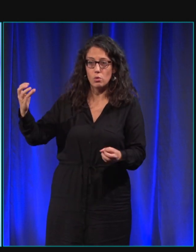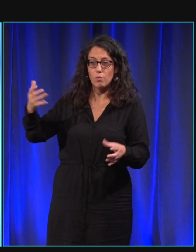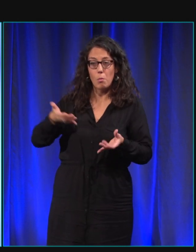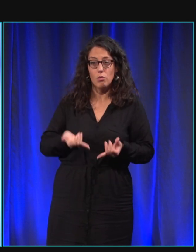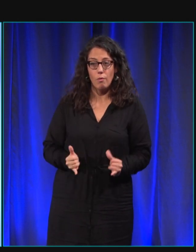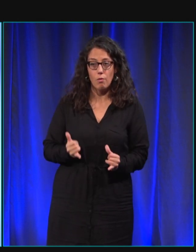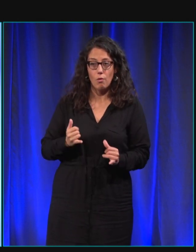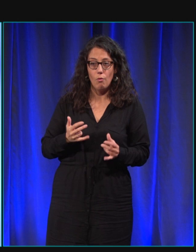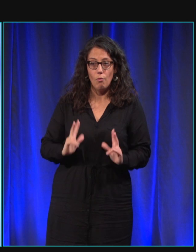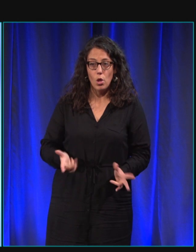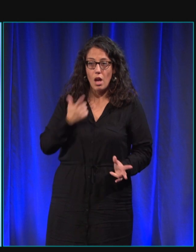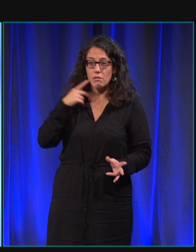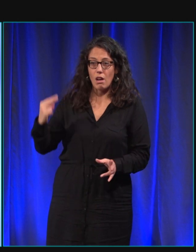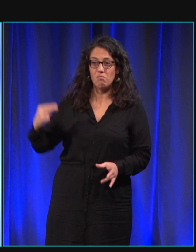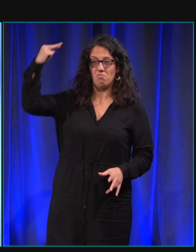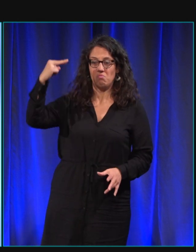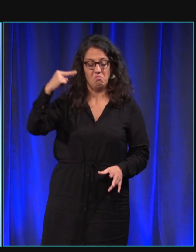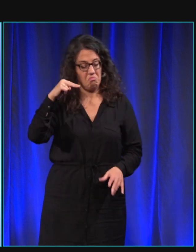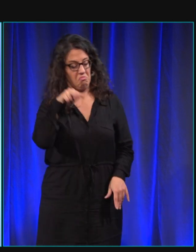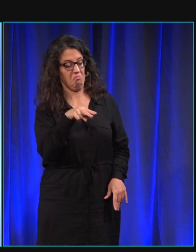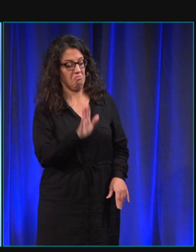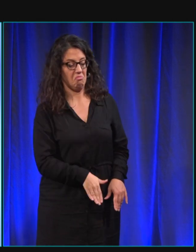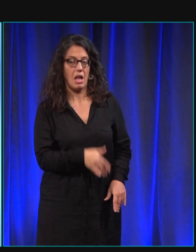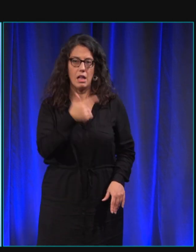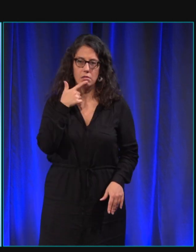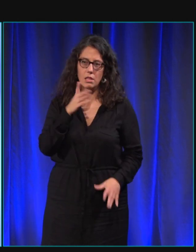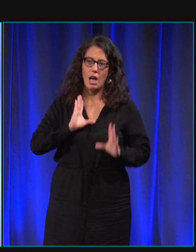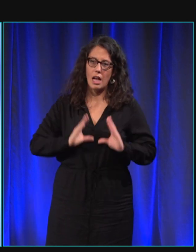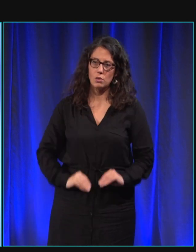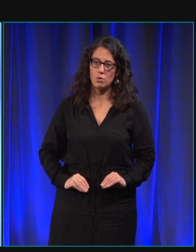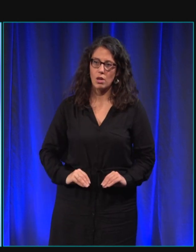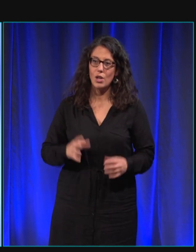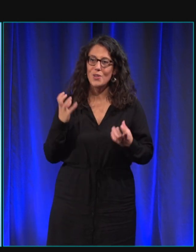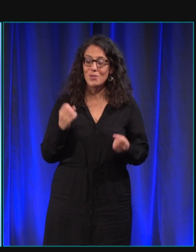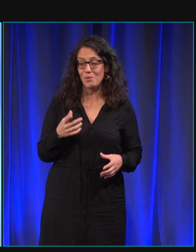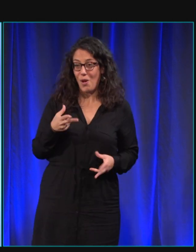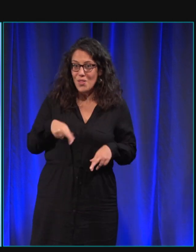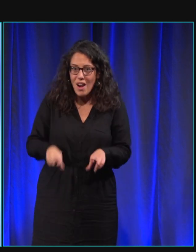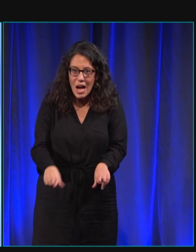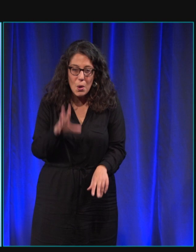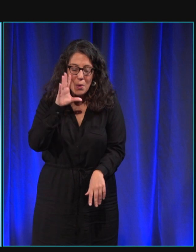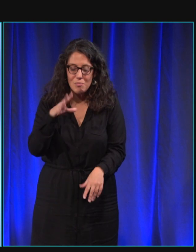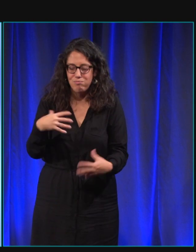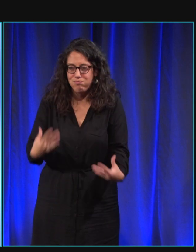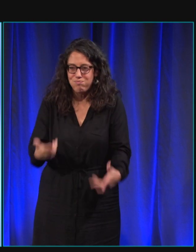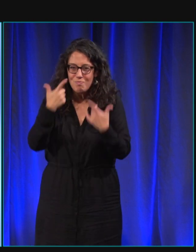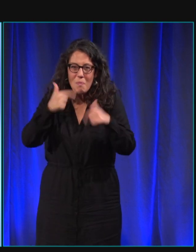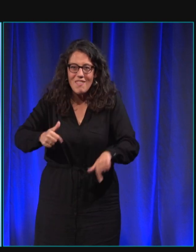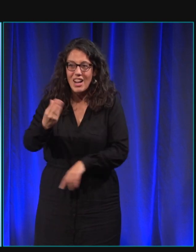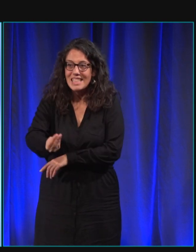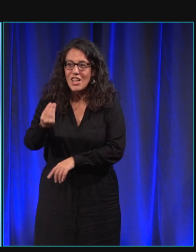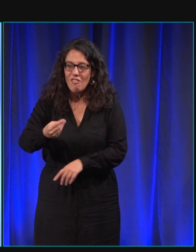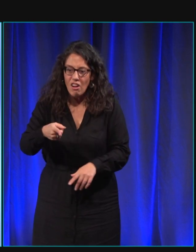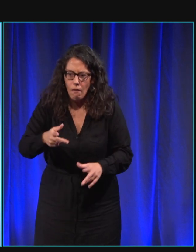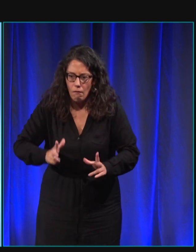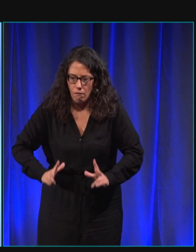compliqué et le chien rassure les gens dans la rue ne voient pas le fauteuil c'est très visible avec les enfants les enfants ont un sourire quand ils voient